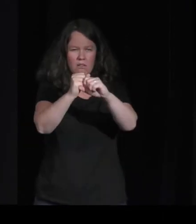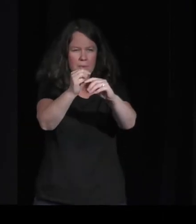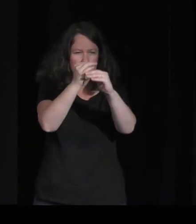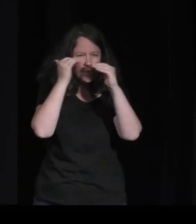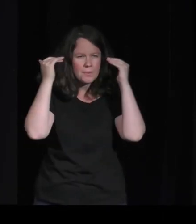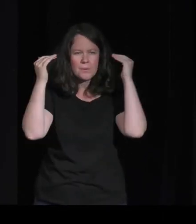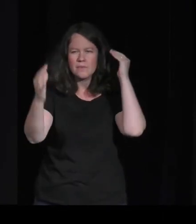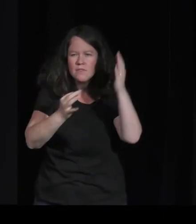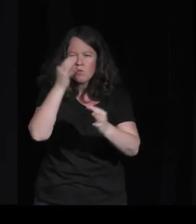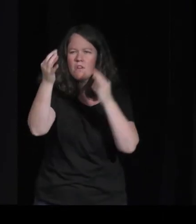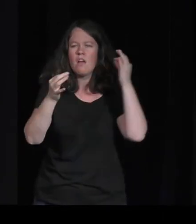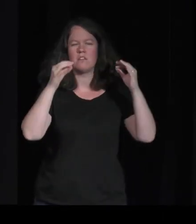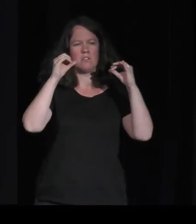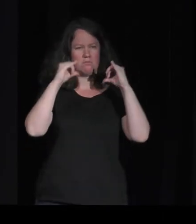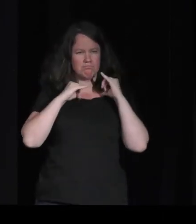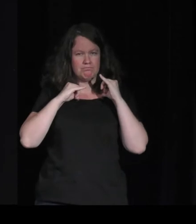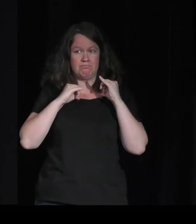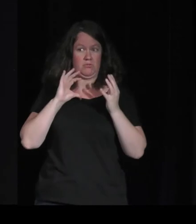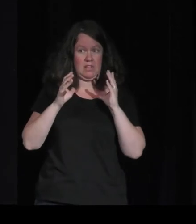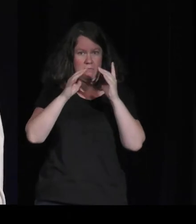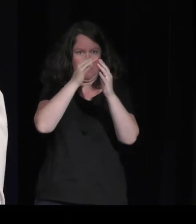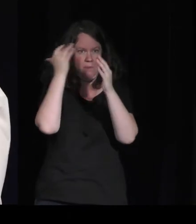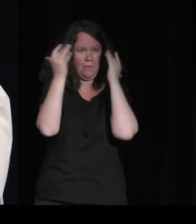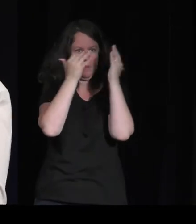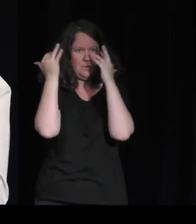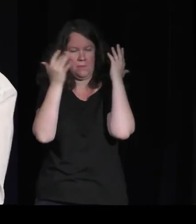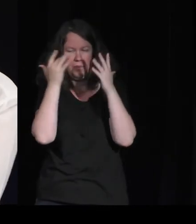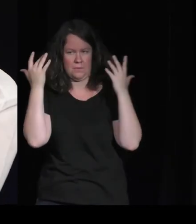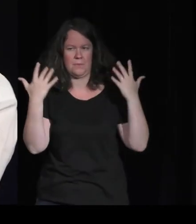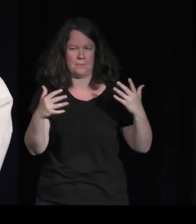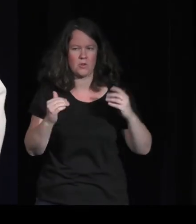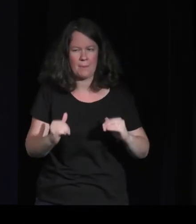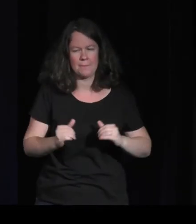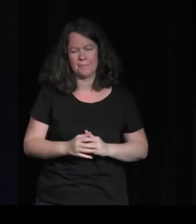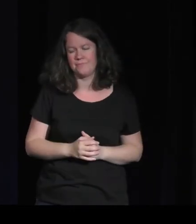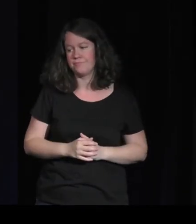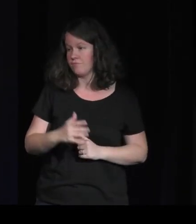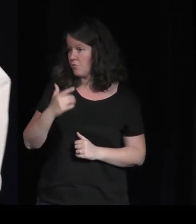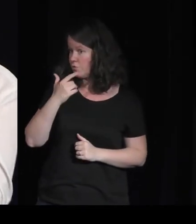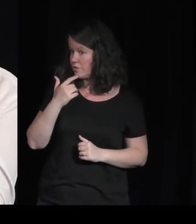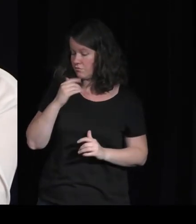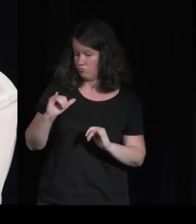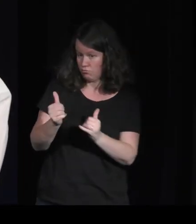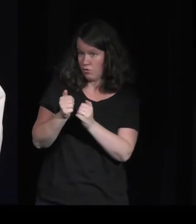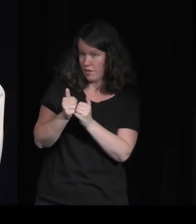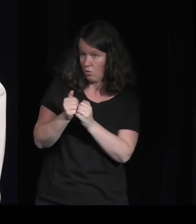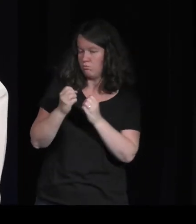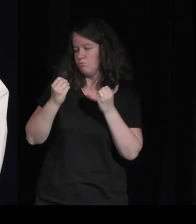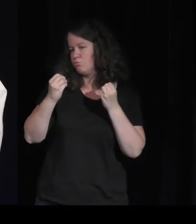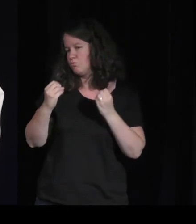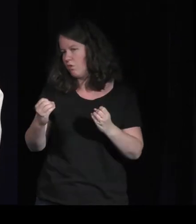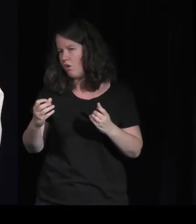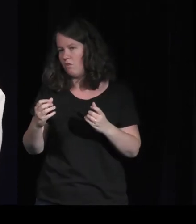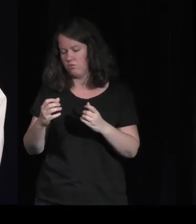effectivement, c'était une des conclusions du bouquin. C'est-à-dire que cette interaction propre aux jeux vidéo qu'on met tout le temps en avant sur